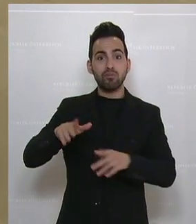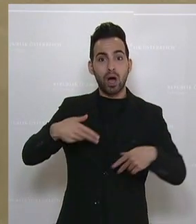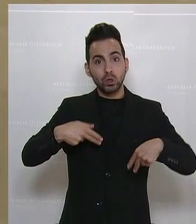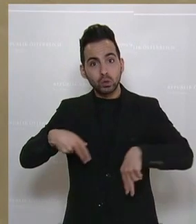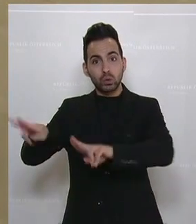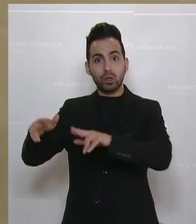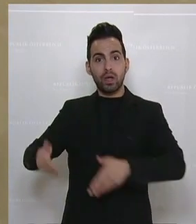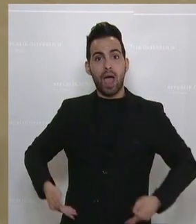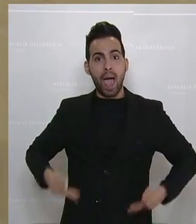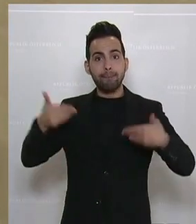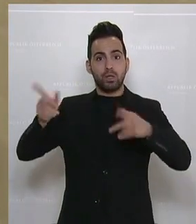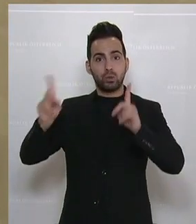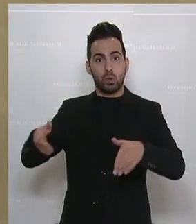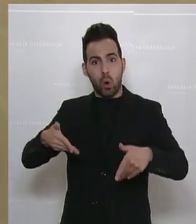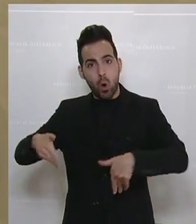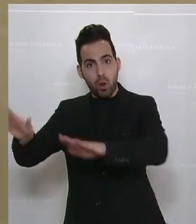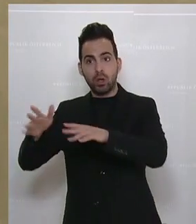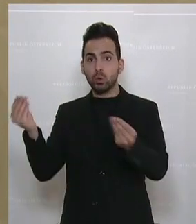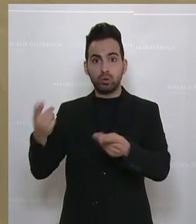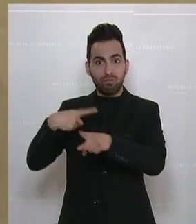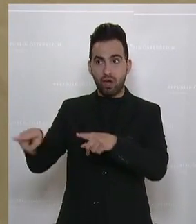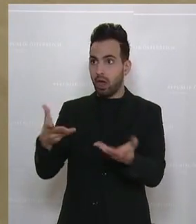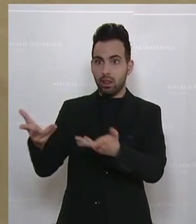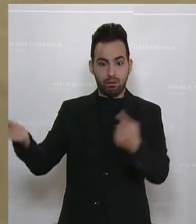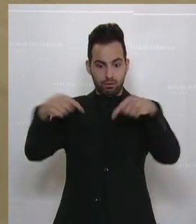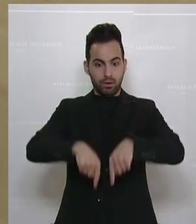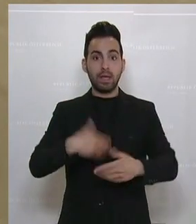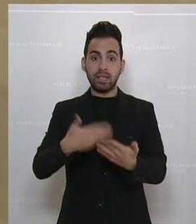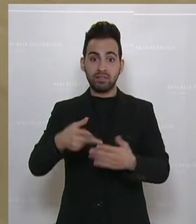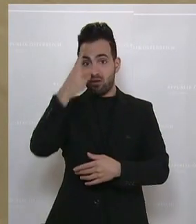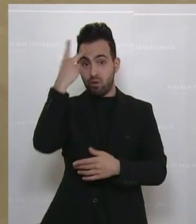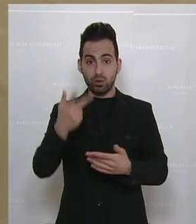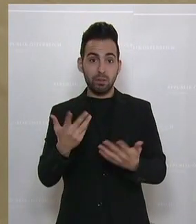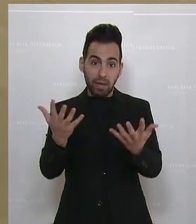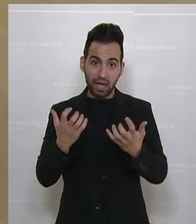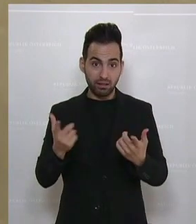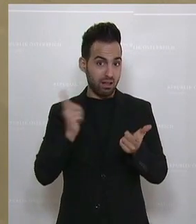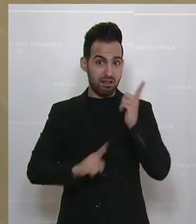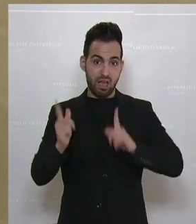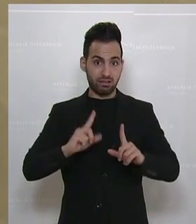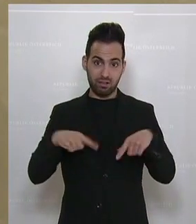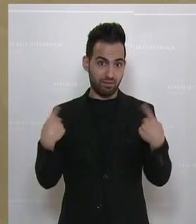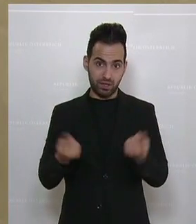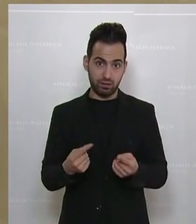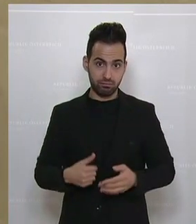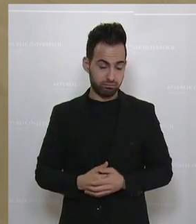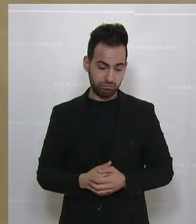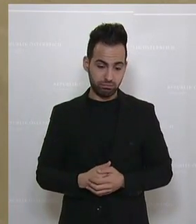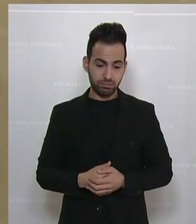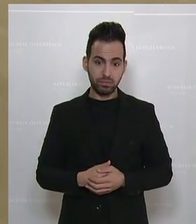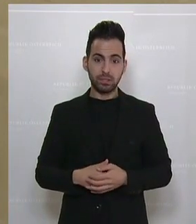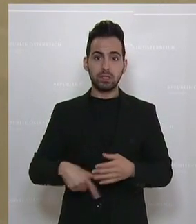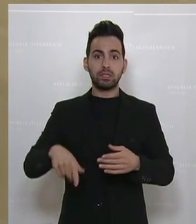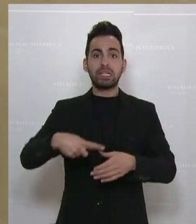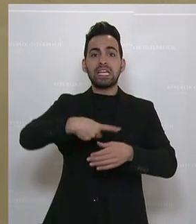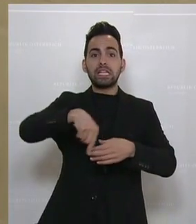Heimatländer fehlen. Daher kann dieses Volksbegehren leider nicht in